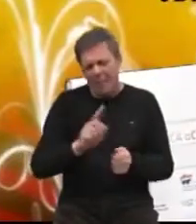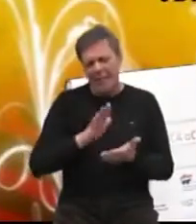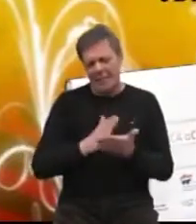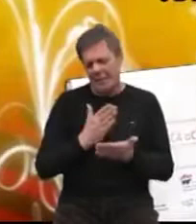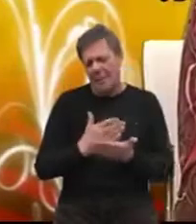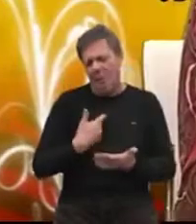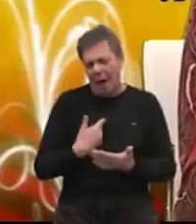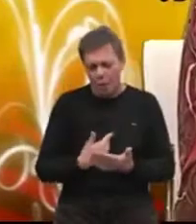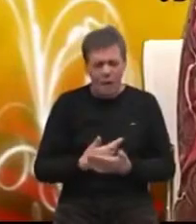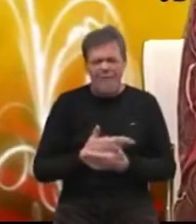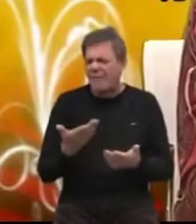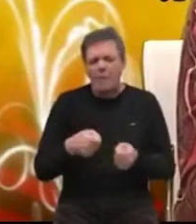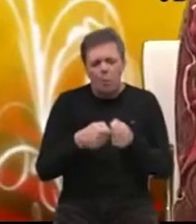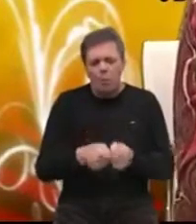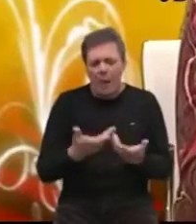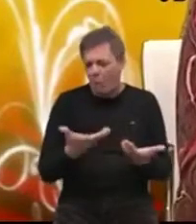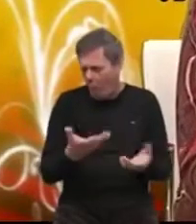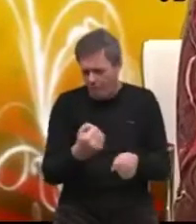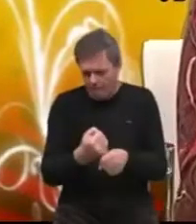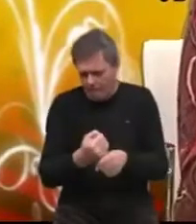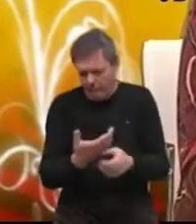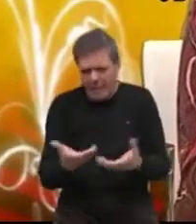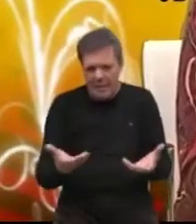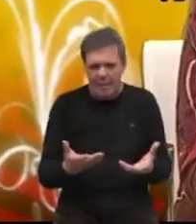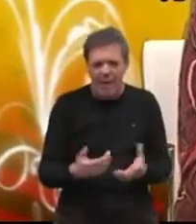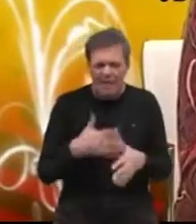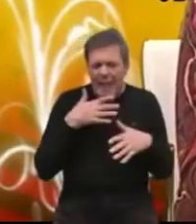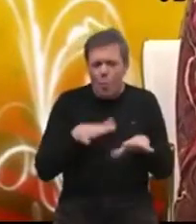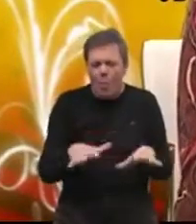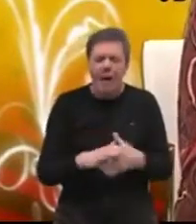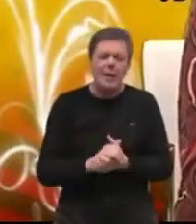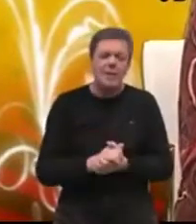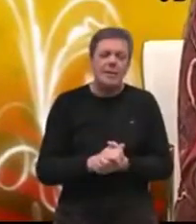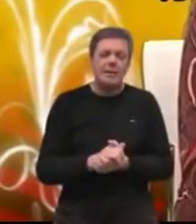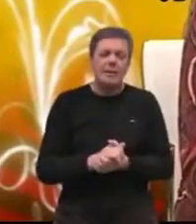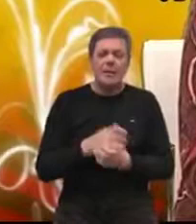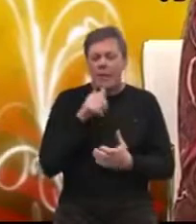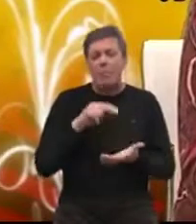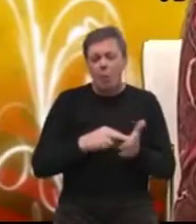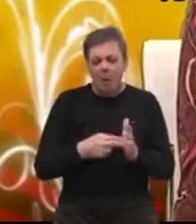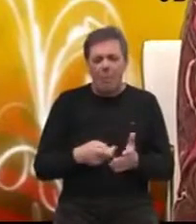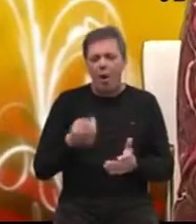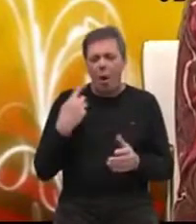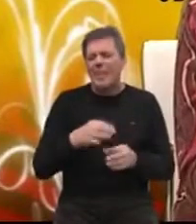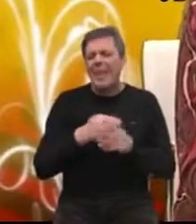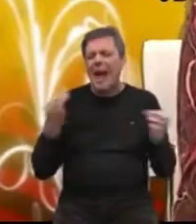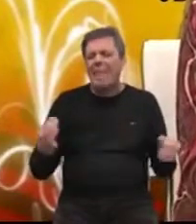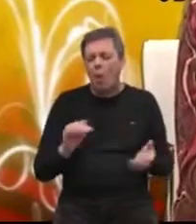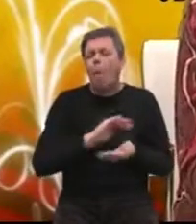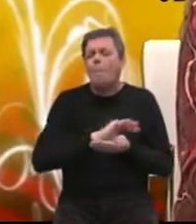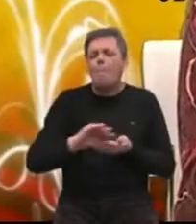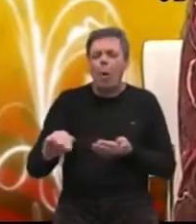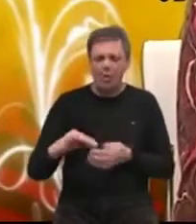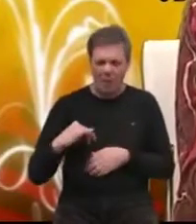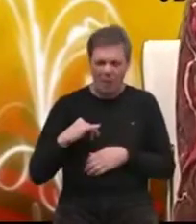našo, nego svim udrugama koje se bave sa ljudima i sa problemima od javnog posebnog